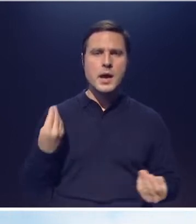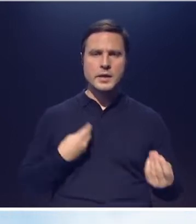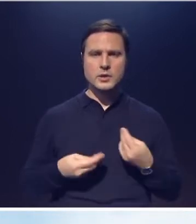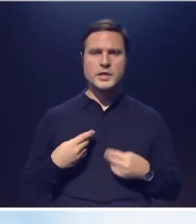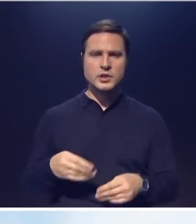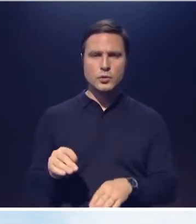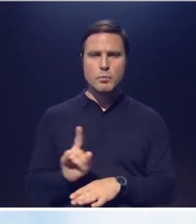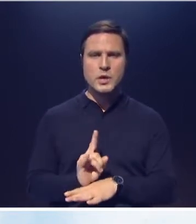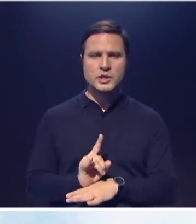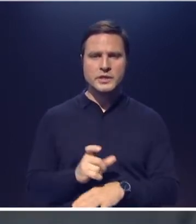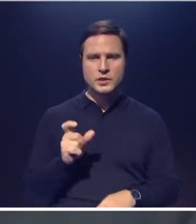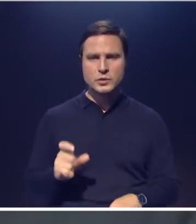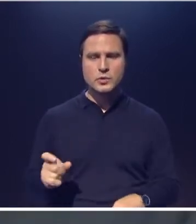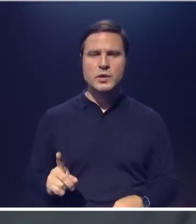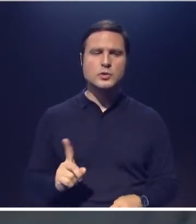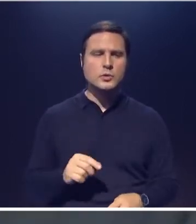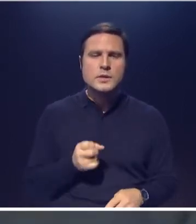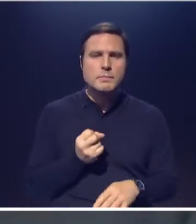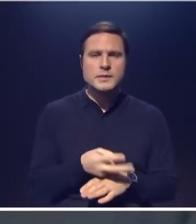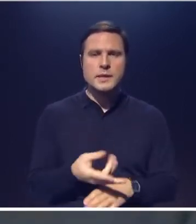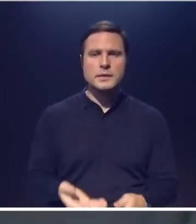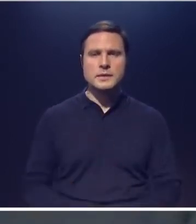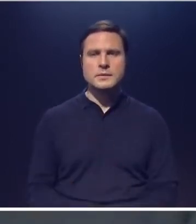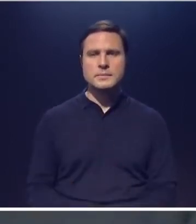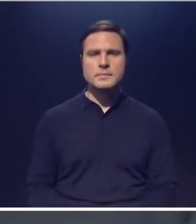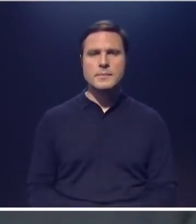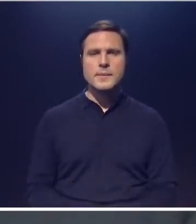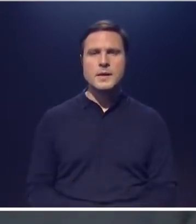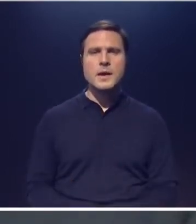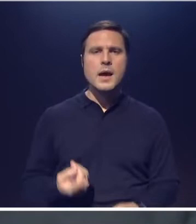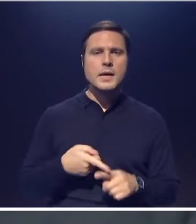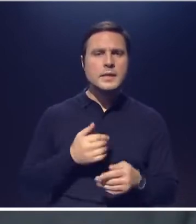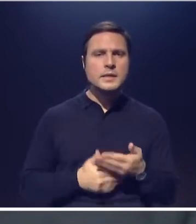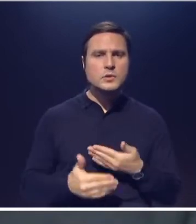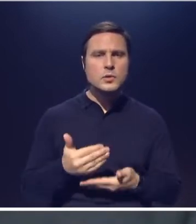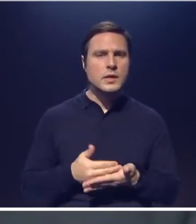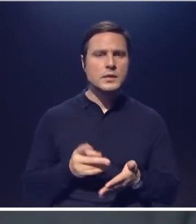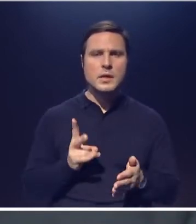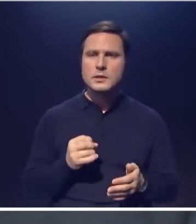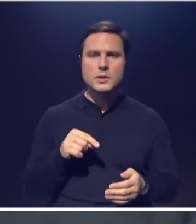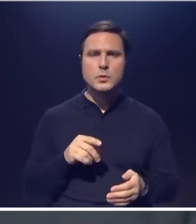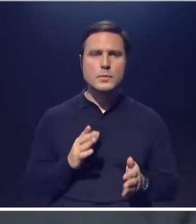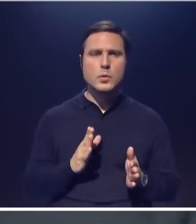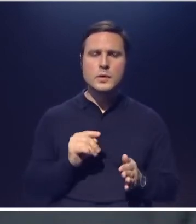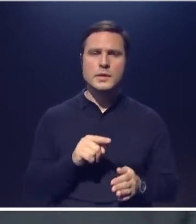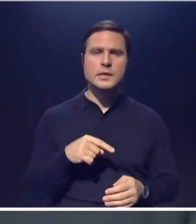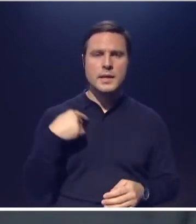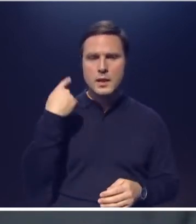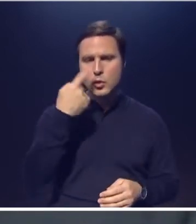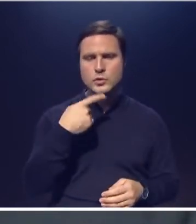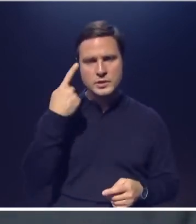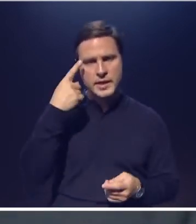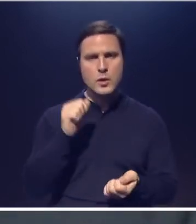мошенницу что-то там изгонять, это результат не только их личной